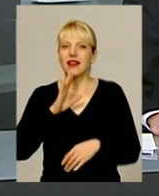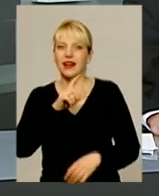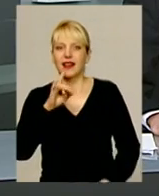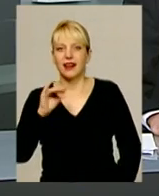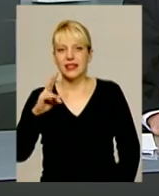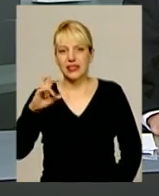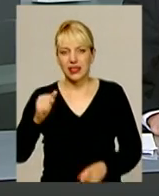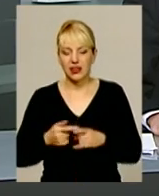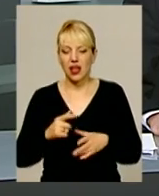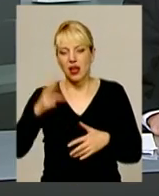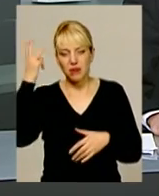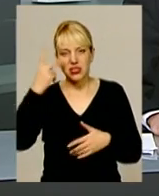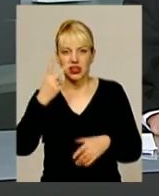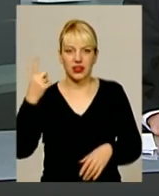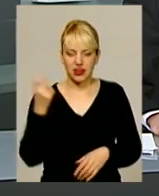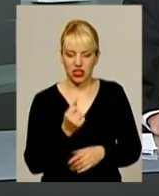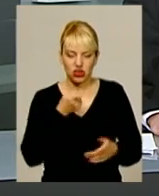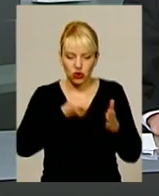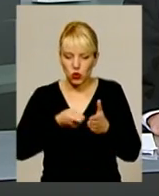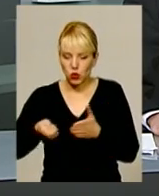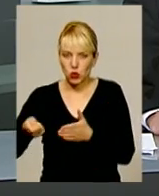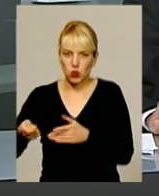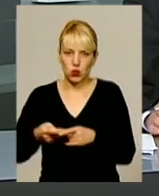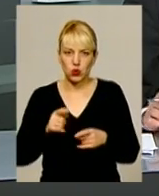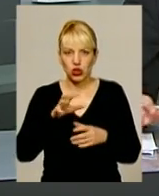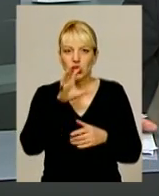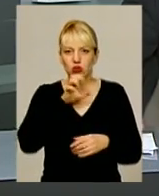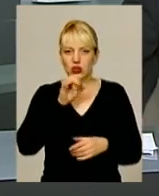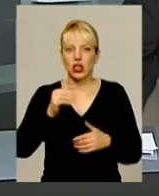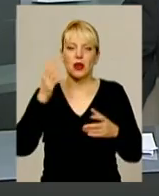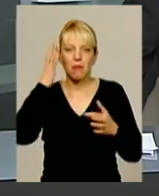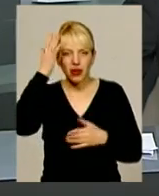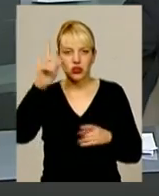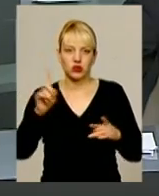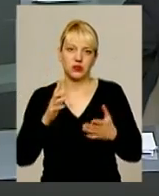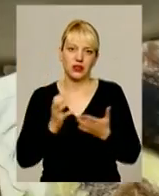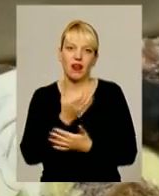більше двох тижнів вигодовують цуценят та мріють знайти тваринам гарних господарів.